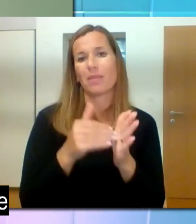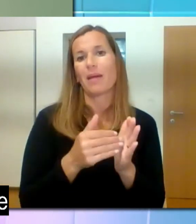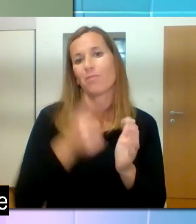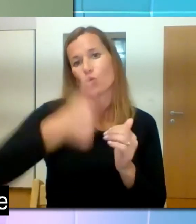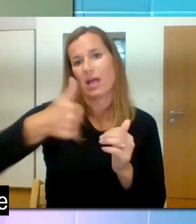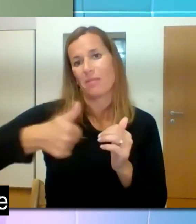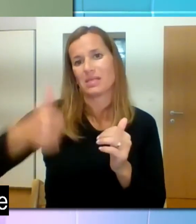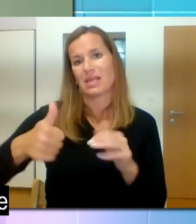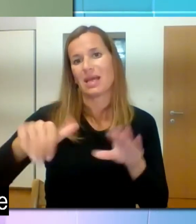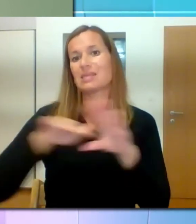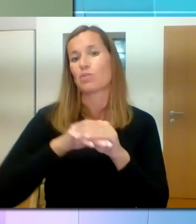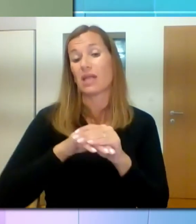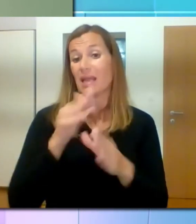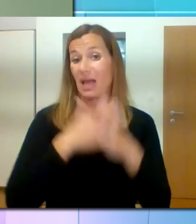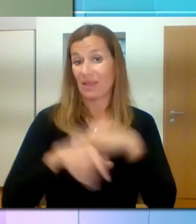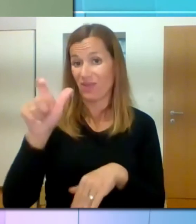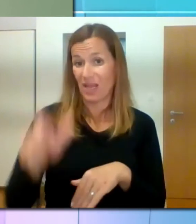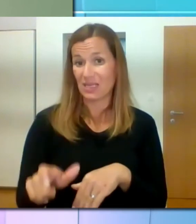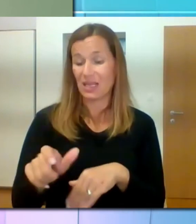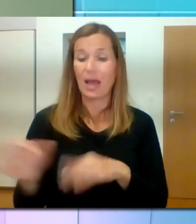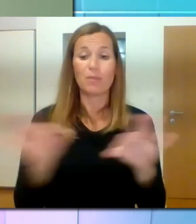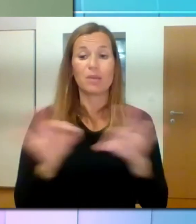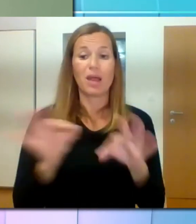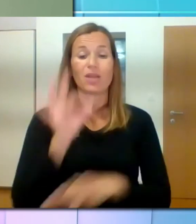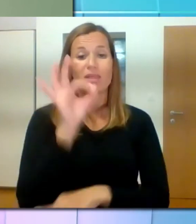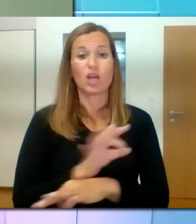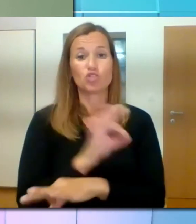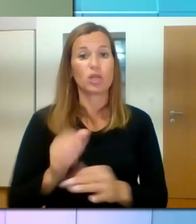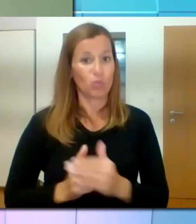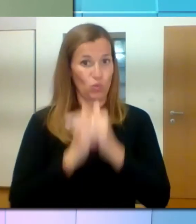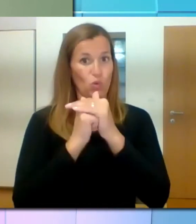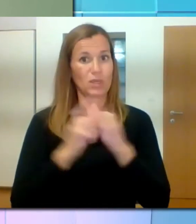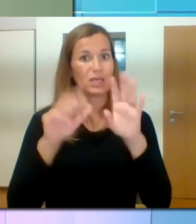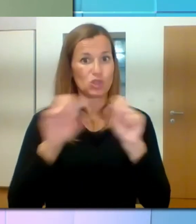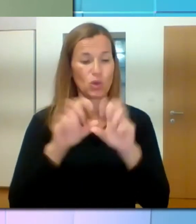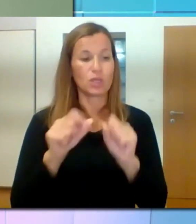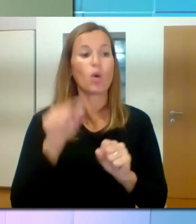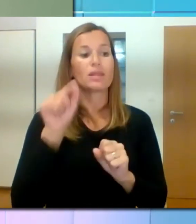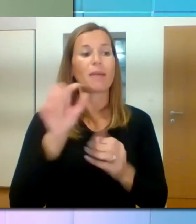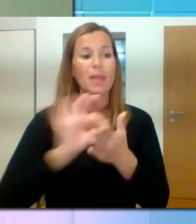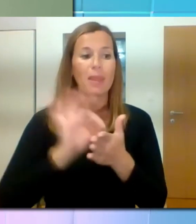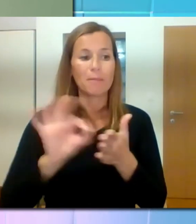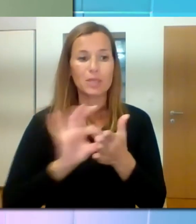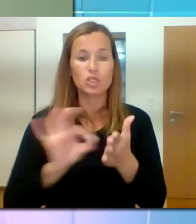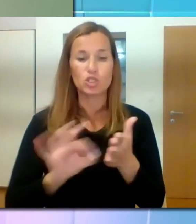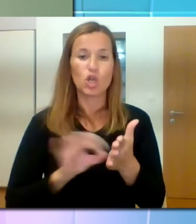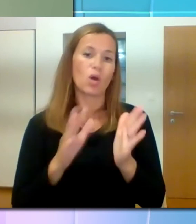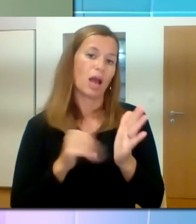kakšne podporne storitev oseba potrebuje v procesu delovnem in na konkretnem delovnem mestu